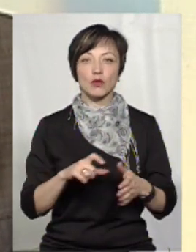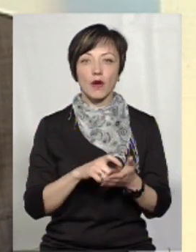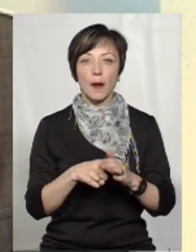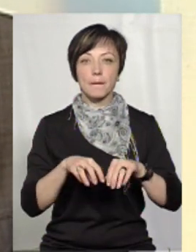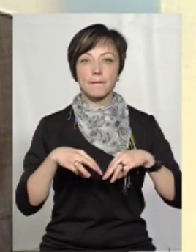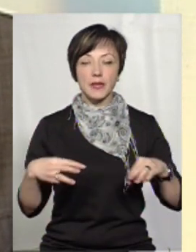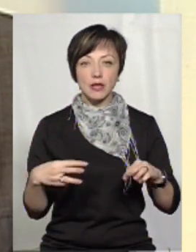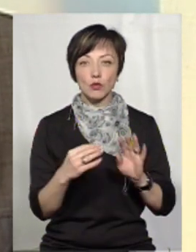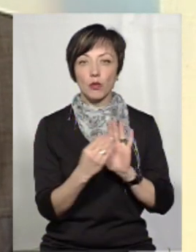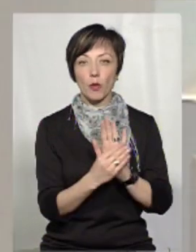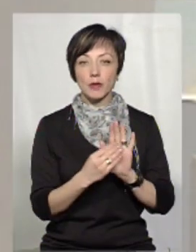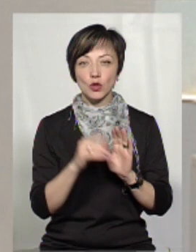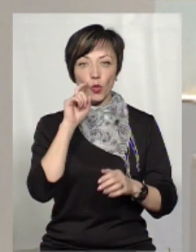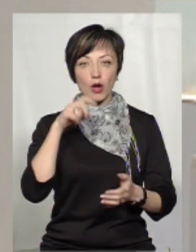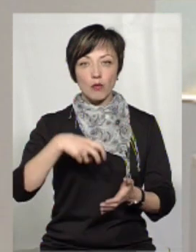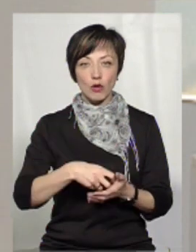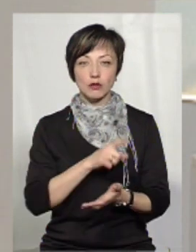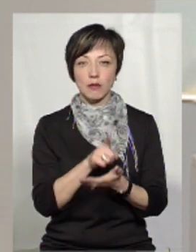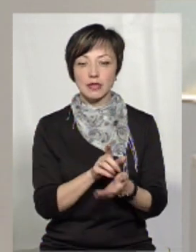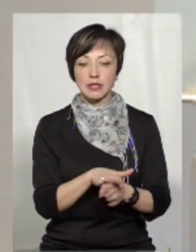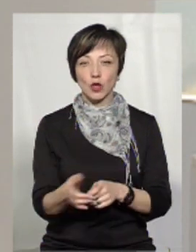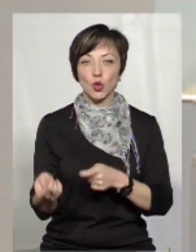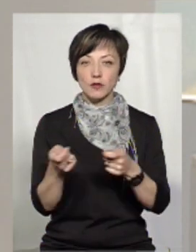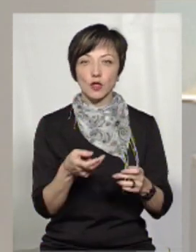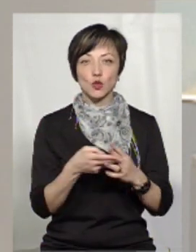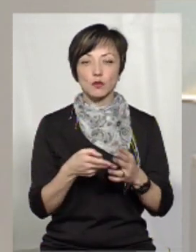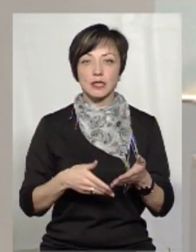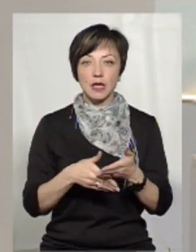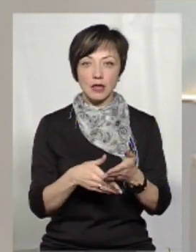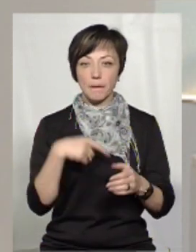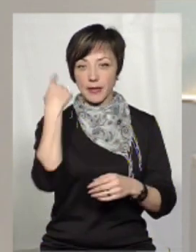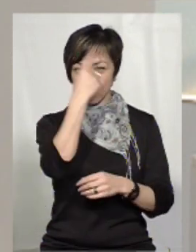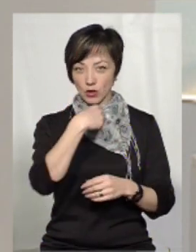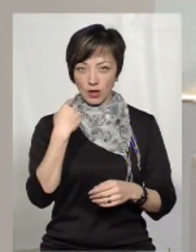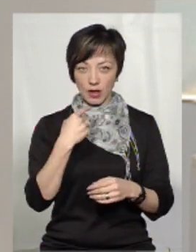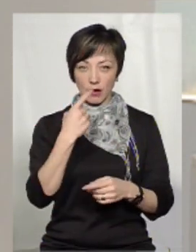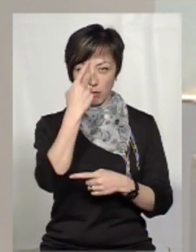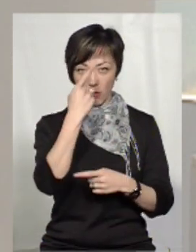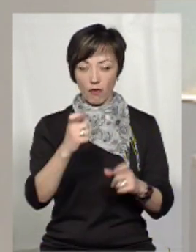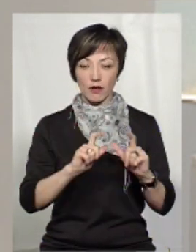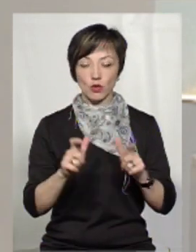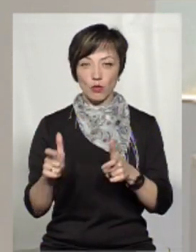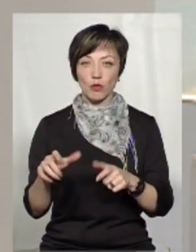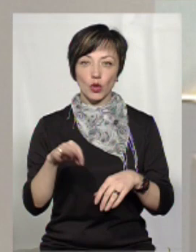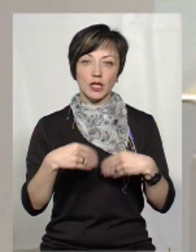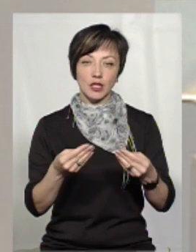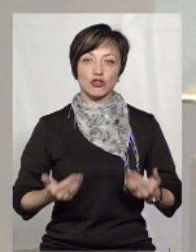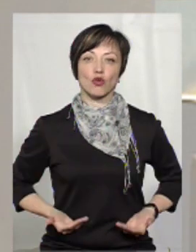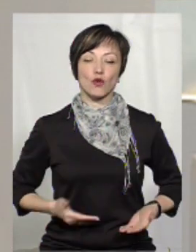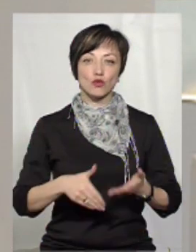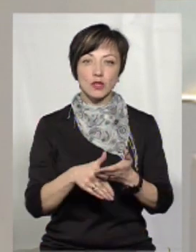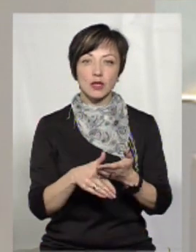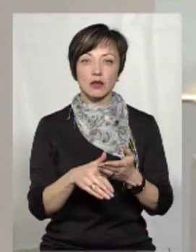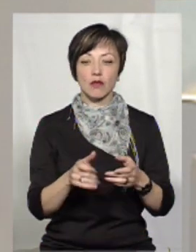Кабміну прописано, що Укрпошта має здійснити доставку субсидіантам персональних повідомлень про надання житлової